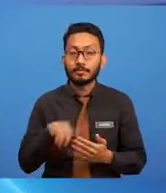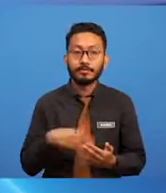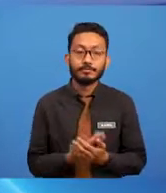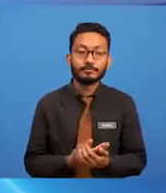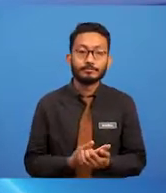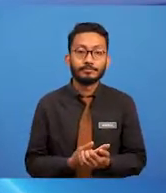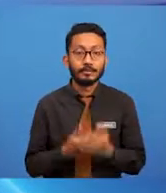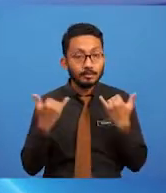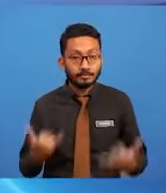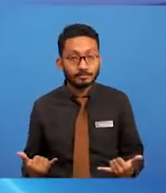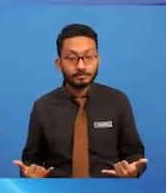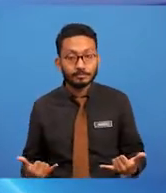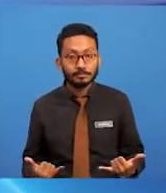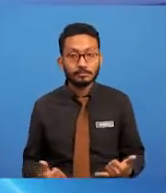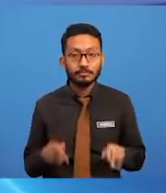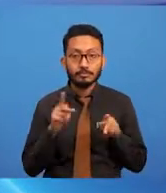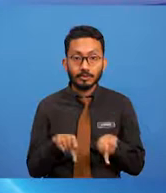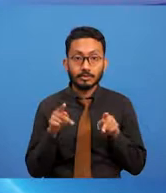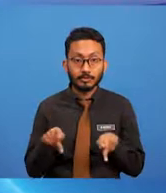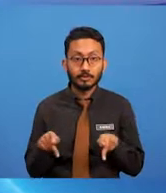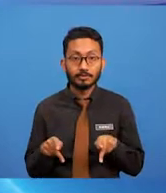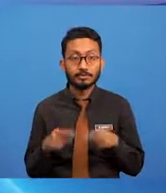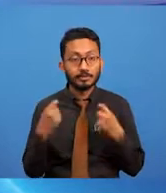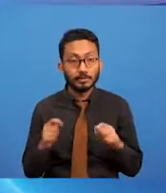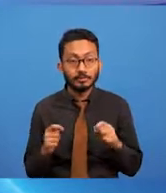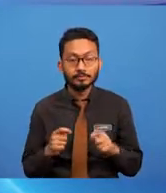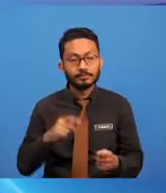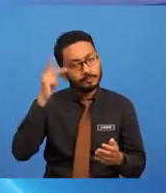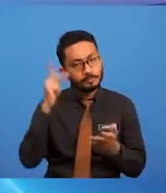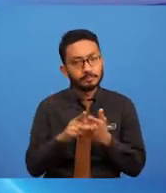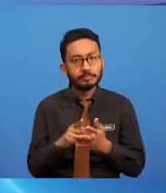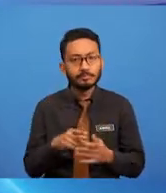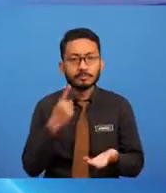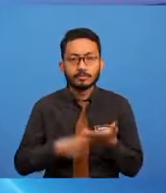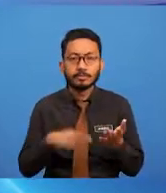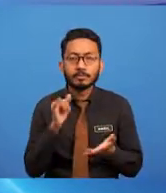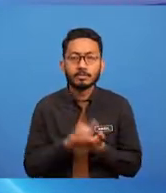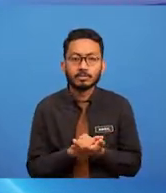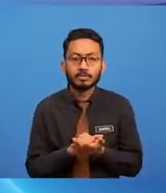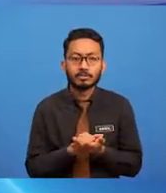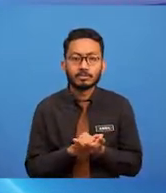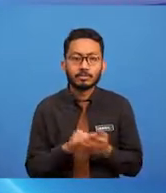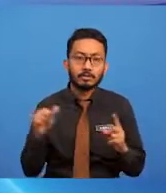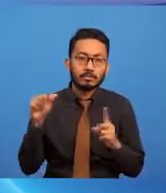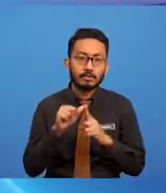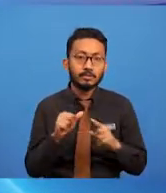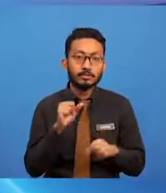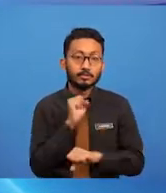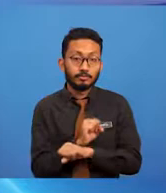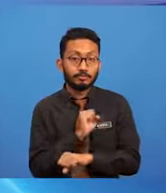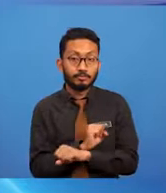Sekarang pelajar-pelajar telah mengenali apa itu arahan kerja dan konsep warna.